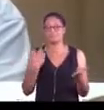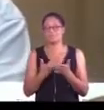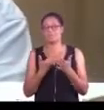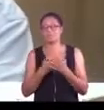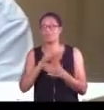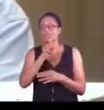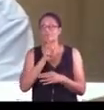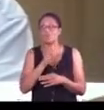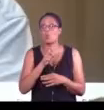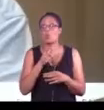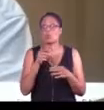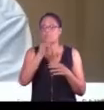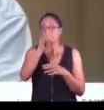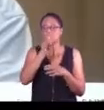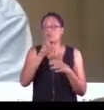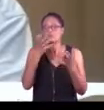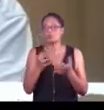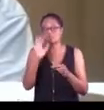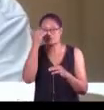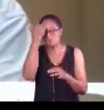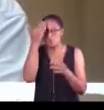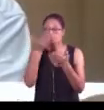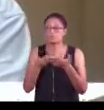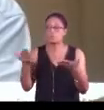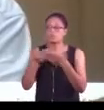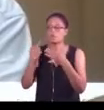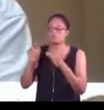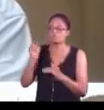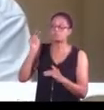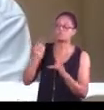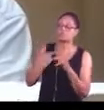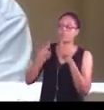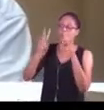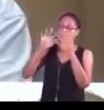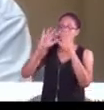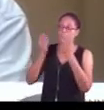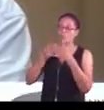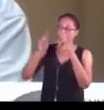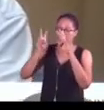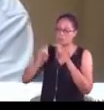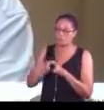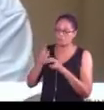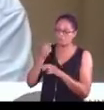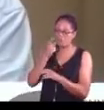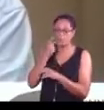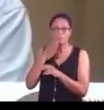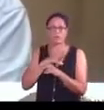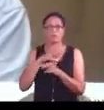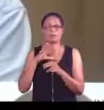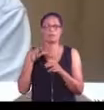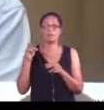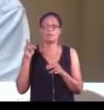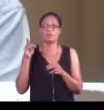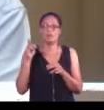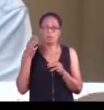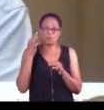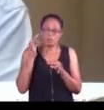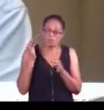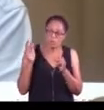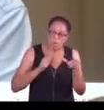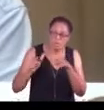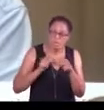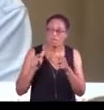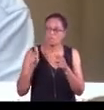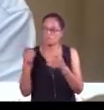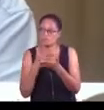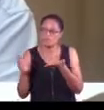savoir si on a fait un état des lieux. Parce qu'il y avait un plan qui était mis en marche pour le recouvrement des loyers. Savoir à quel